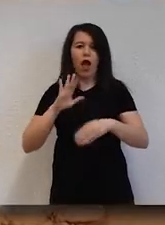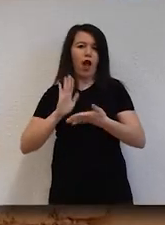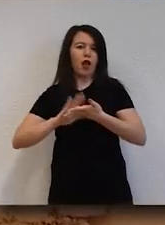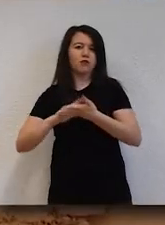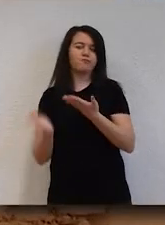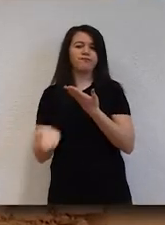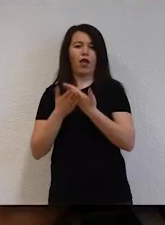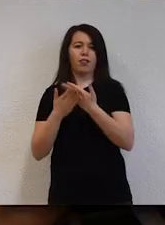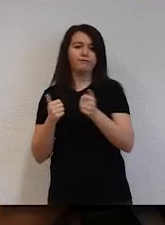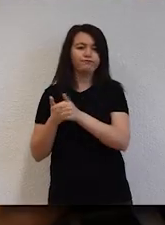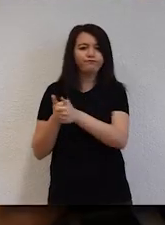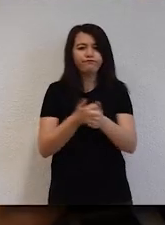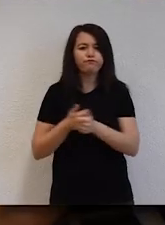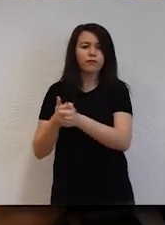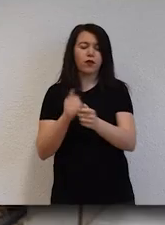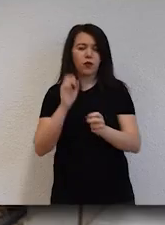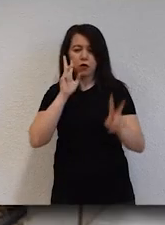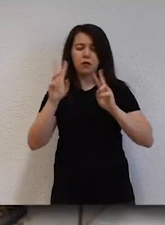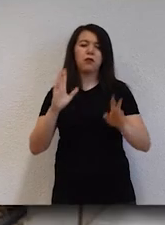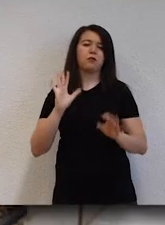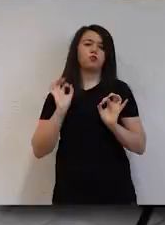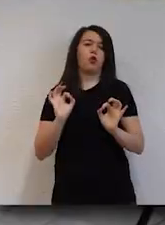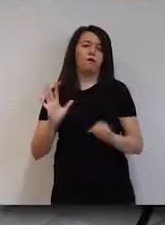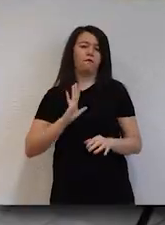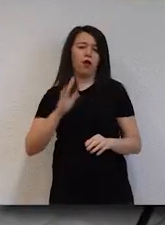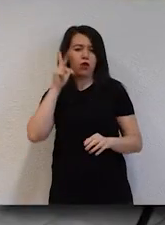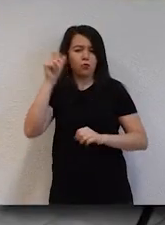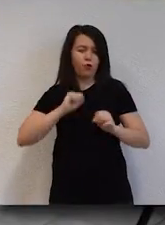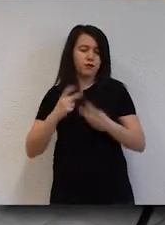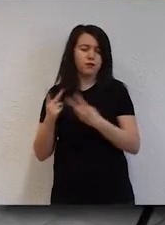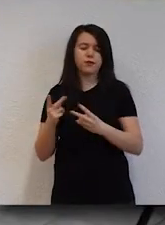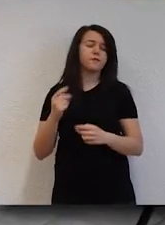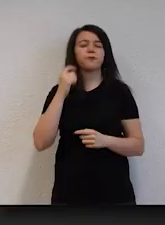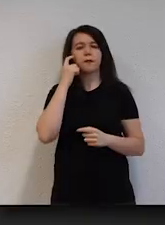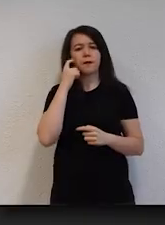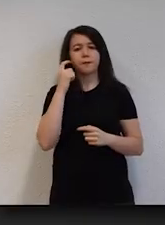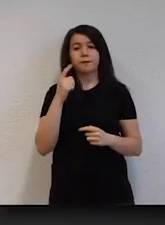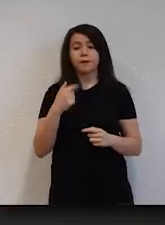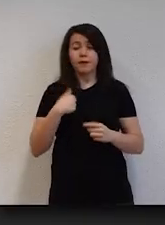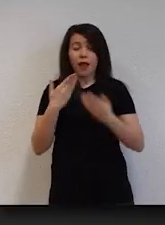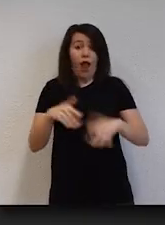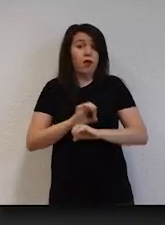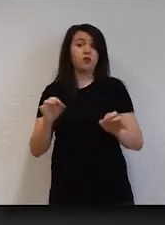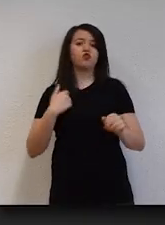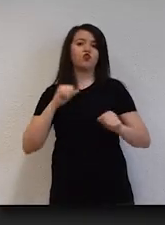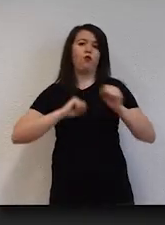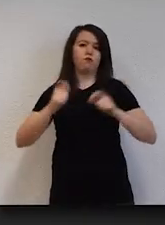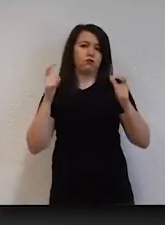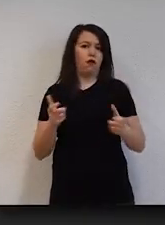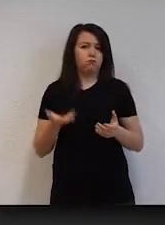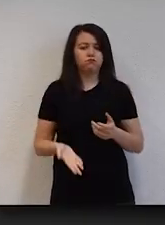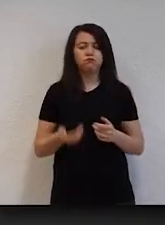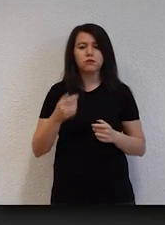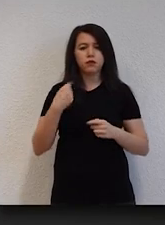yolda yürüyen arkadaşlarınıza önderlik ettiğiniz bir üniversitedir Hacettepe. Biz engelsiz bir